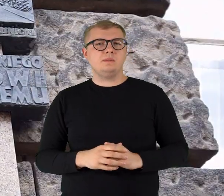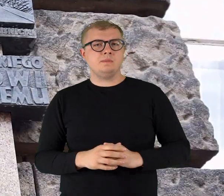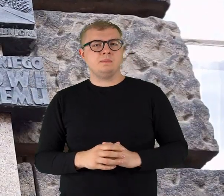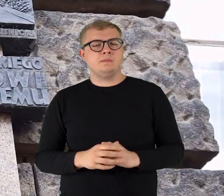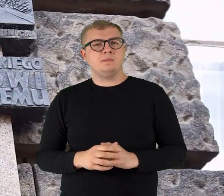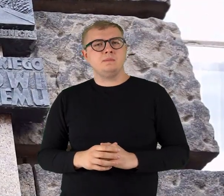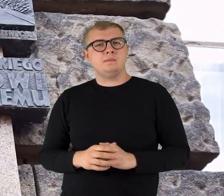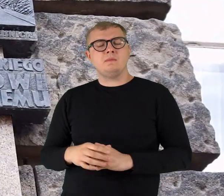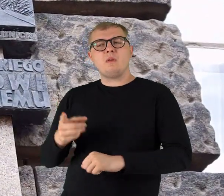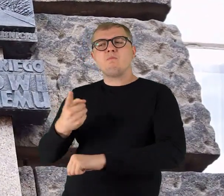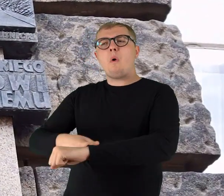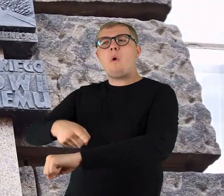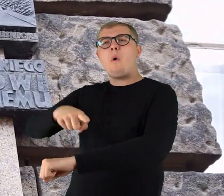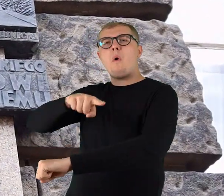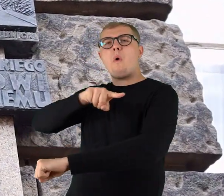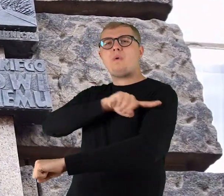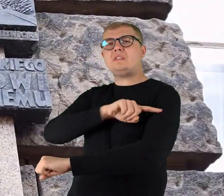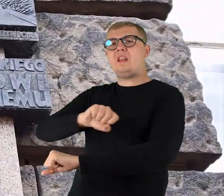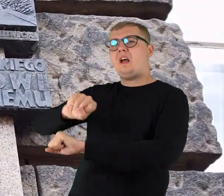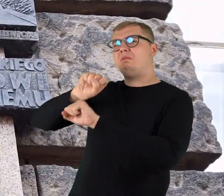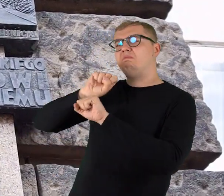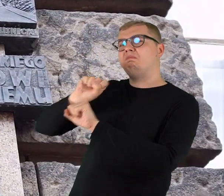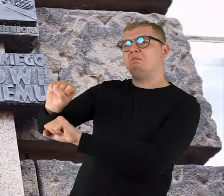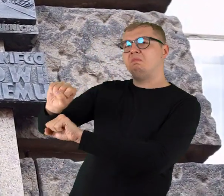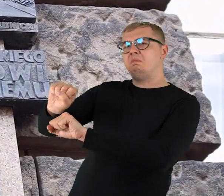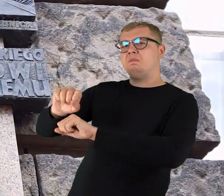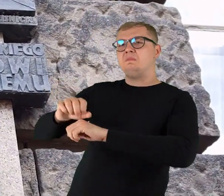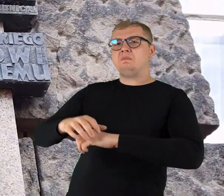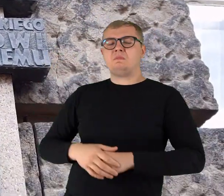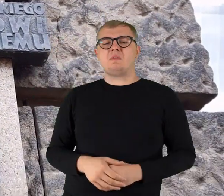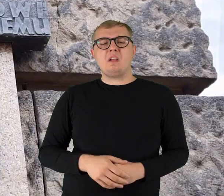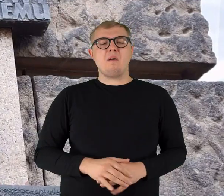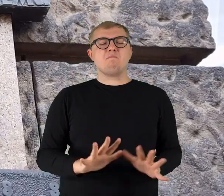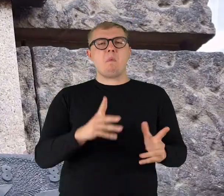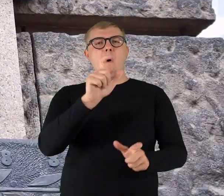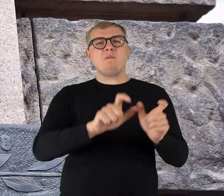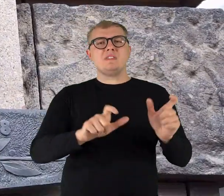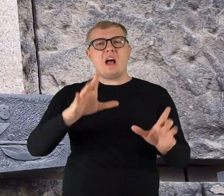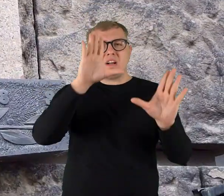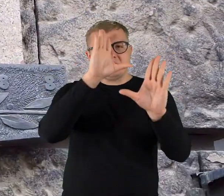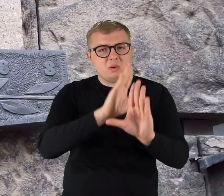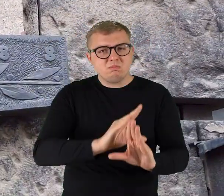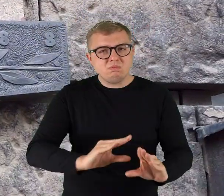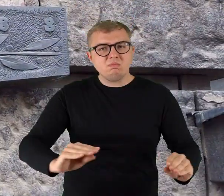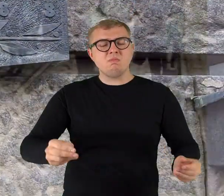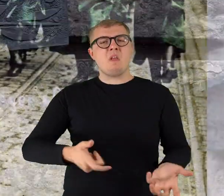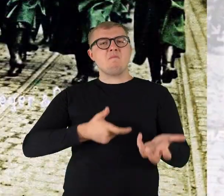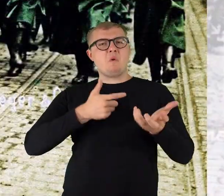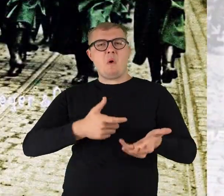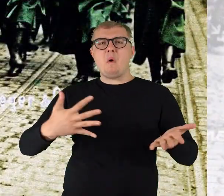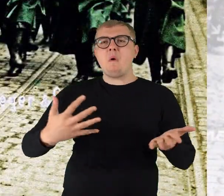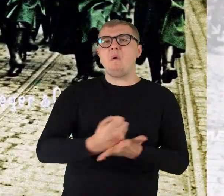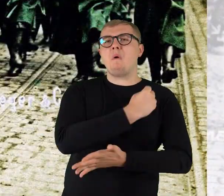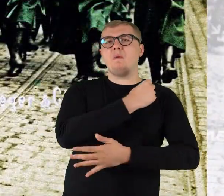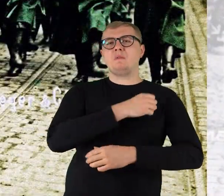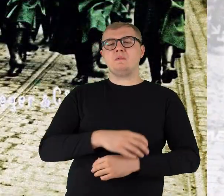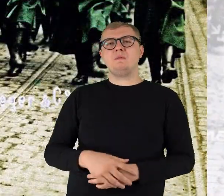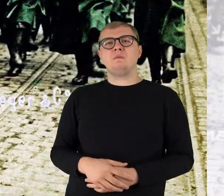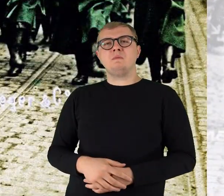Broni grodu Przemysława Cześć powstańcom sława Hej za broń